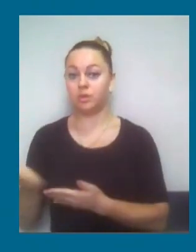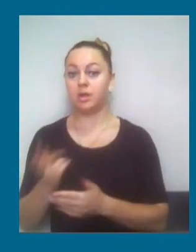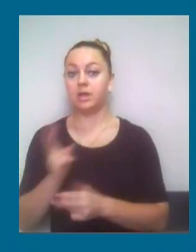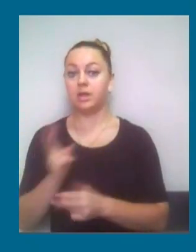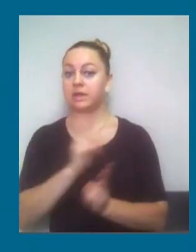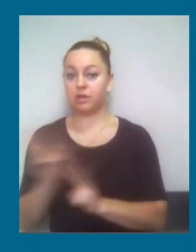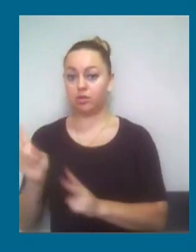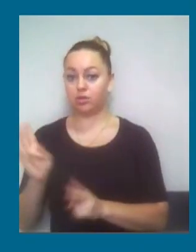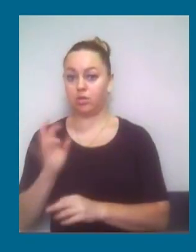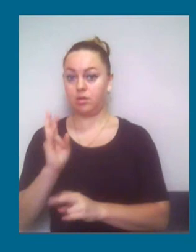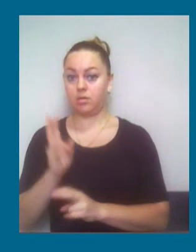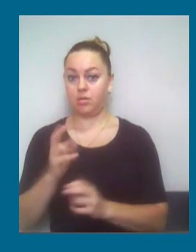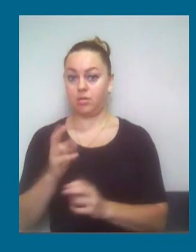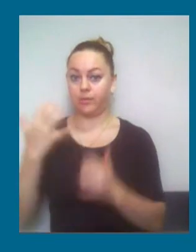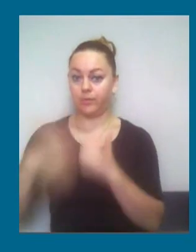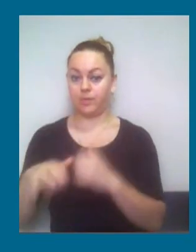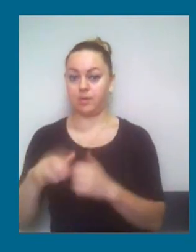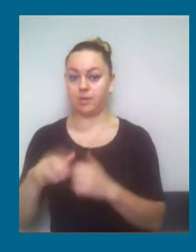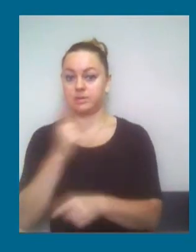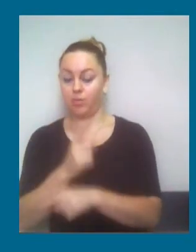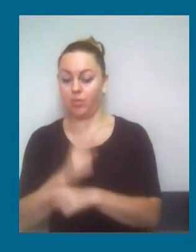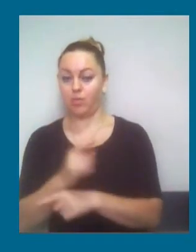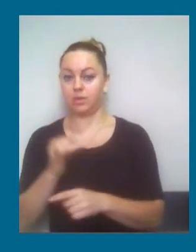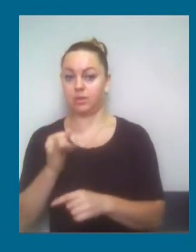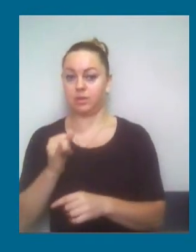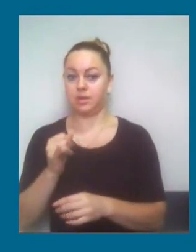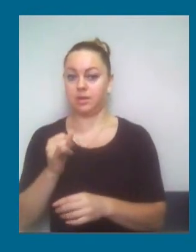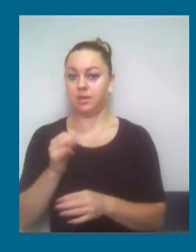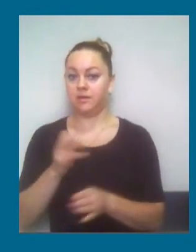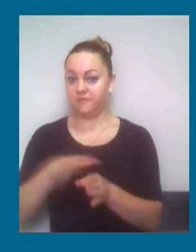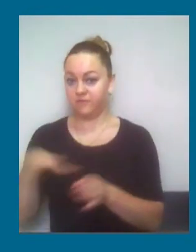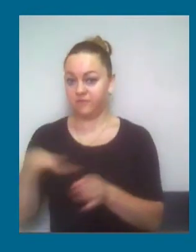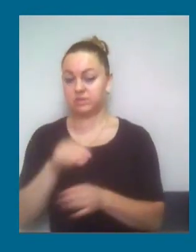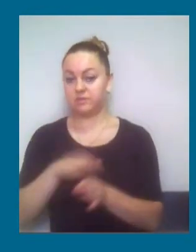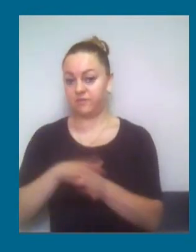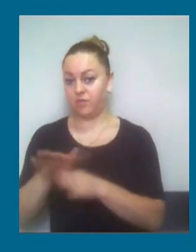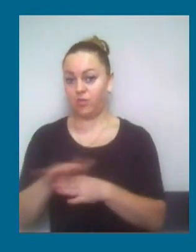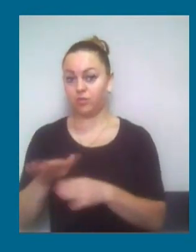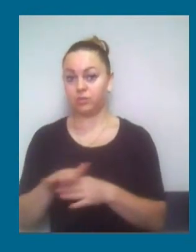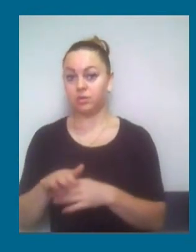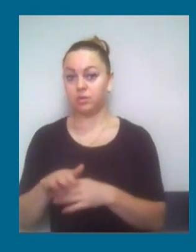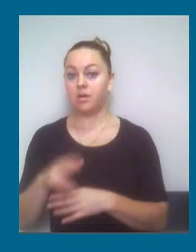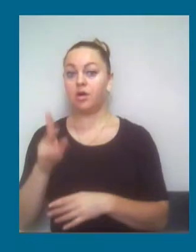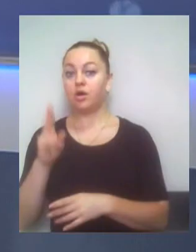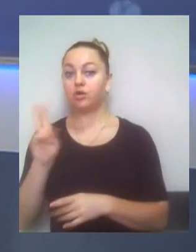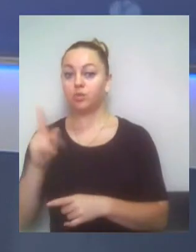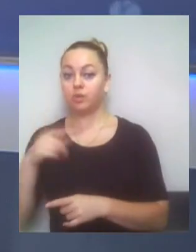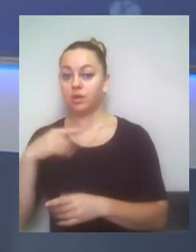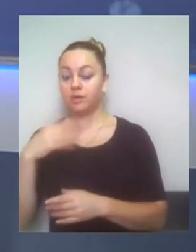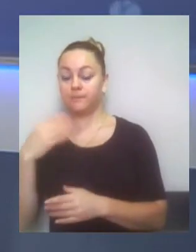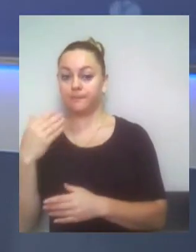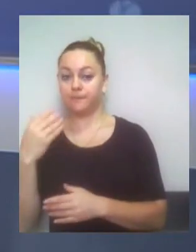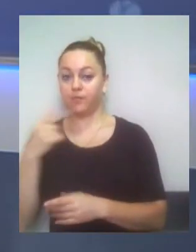приписів. Приписи виконані, вся документація надана, а вставини, які викладає інша сторона, вони є надуманими. Тому що вони